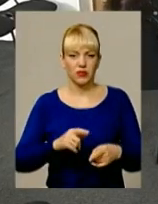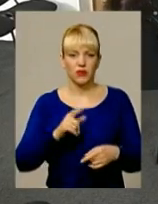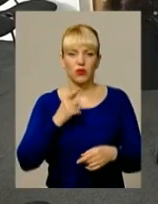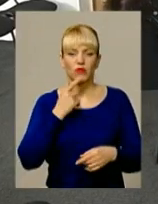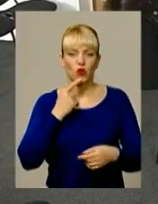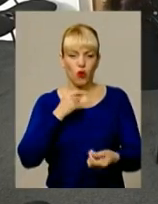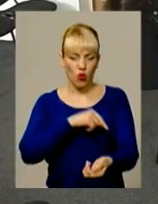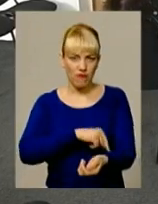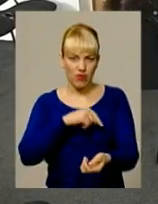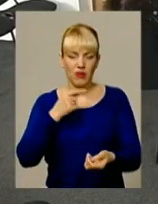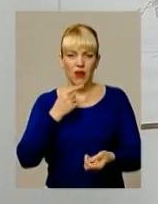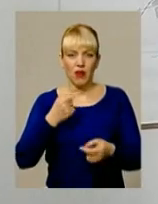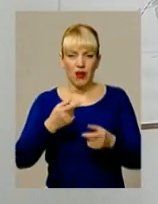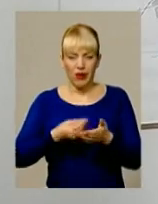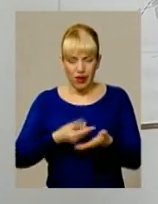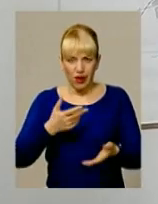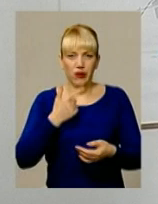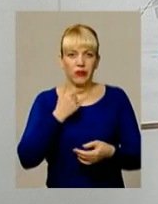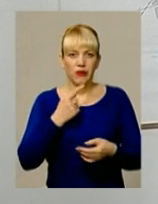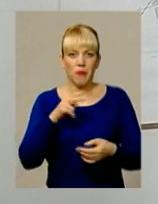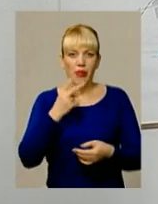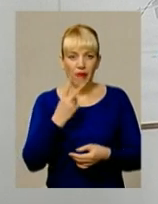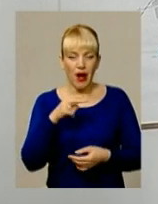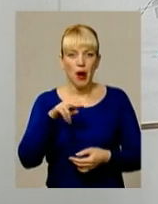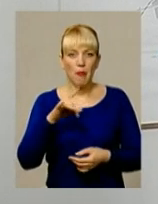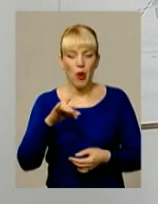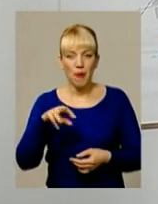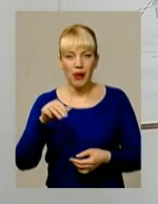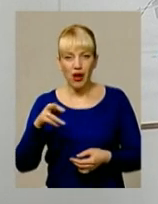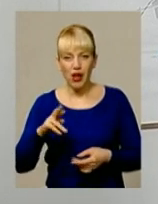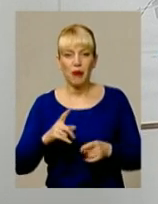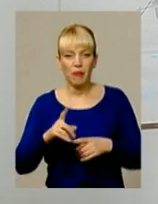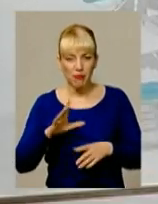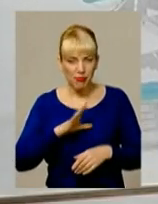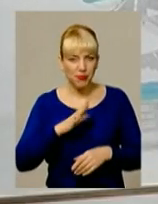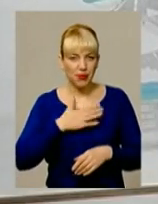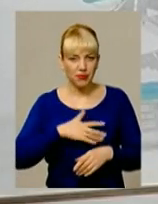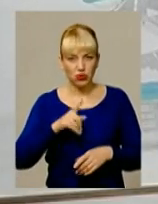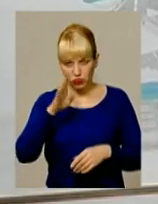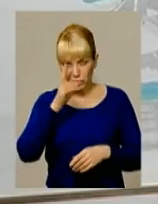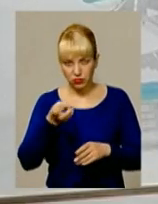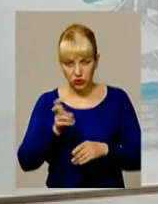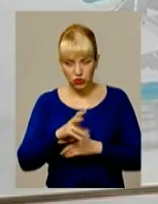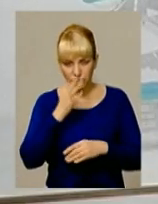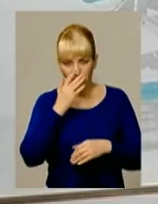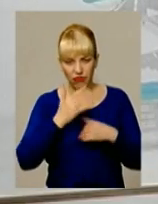більше двох проміли алкоголю. Було дуже приємною такою несподіванкою, що сьогодні він вибачився